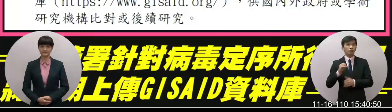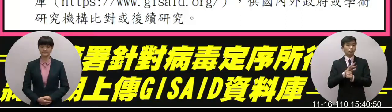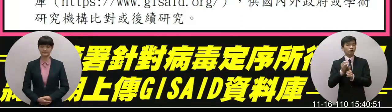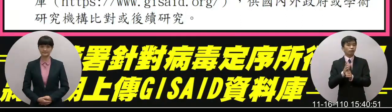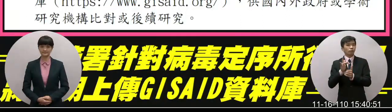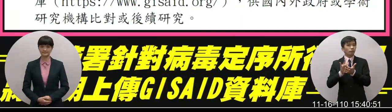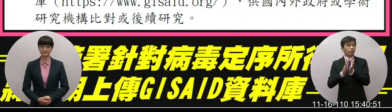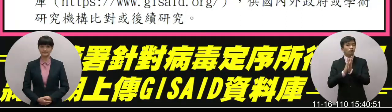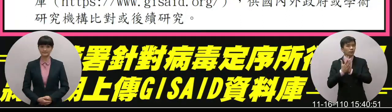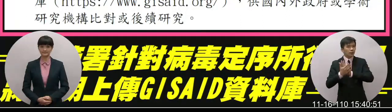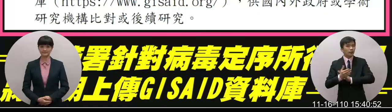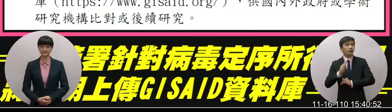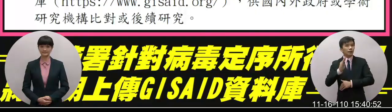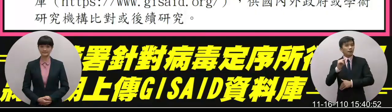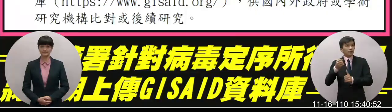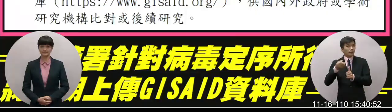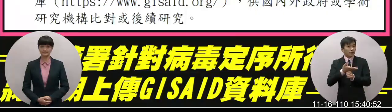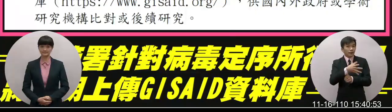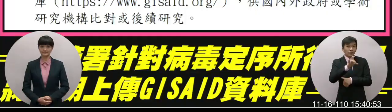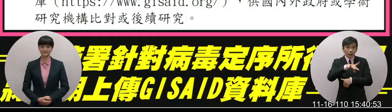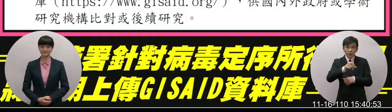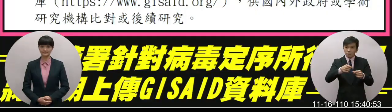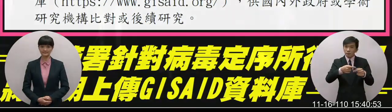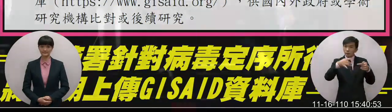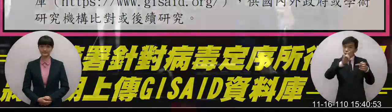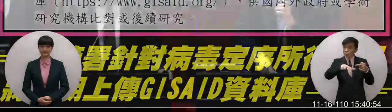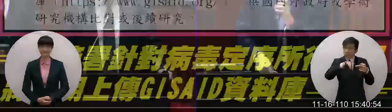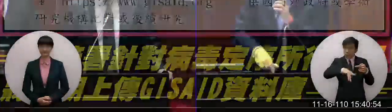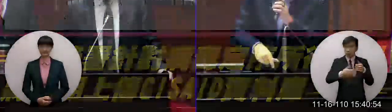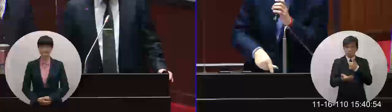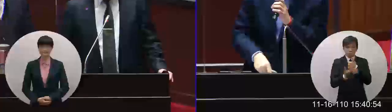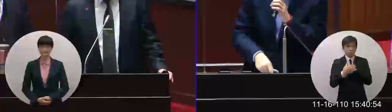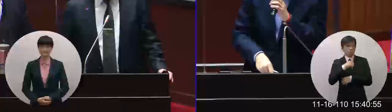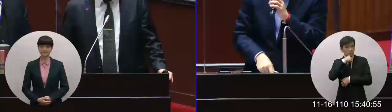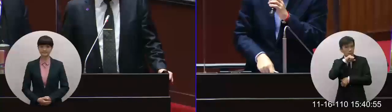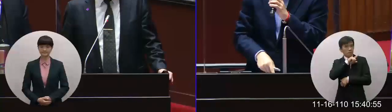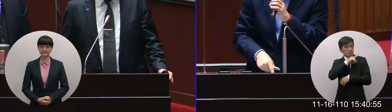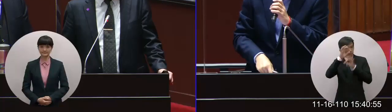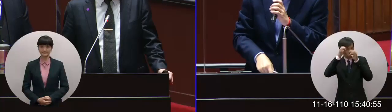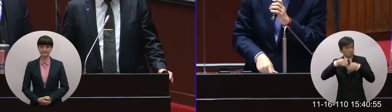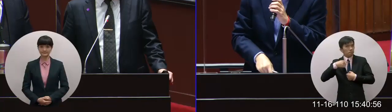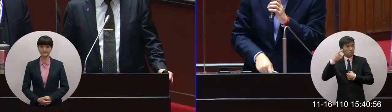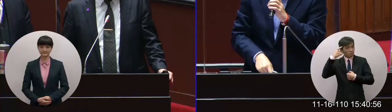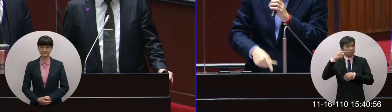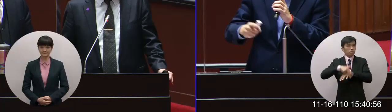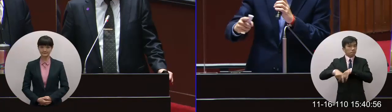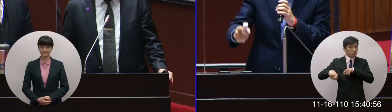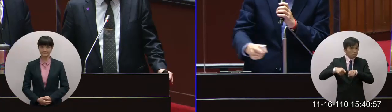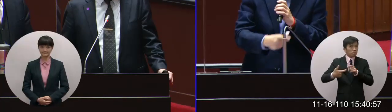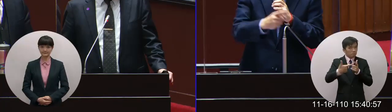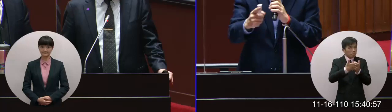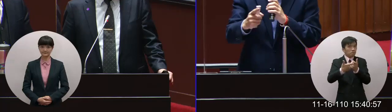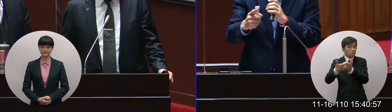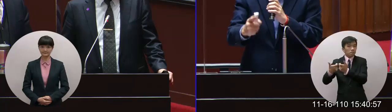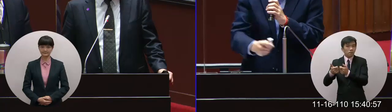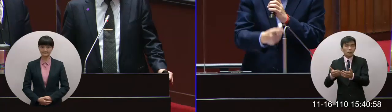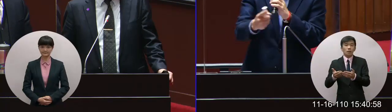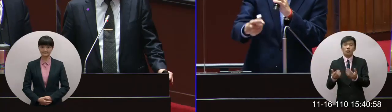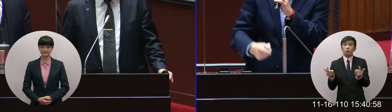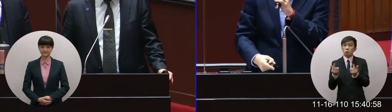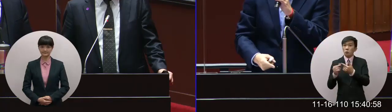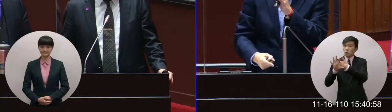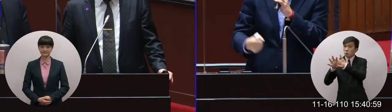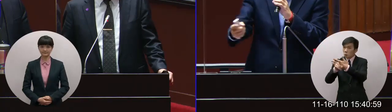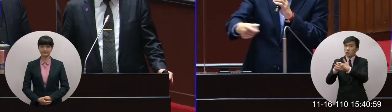散到哪幾國最嚴重然後擬定我們的防疫國境防疫政策跟其他相關的一個措施包括之前有幾國